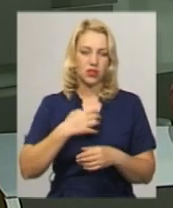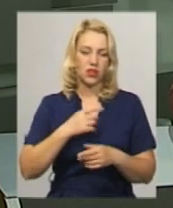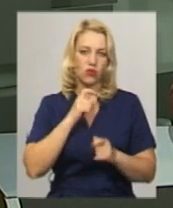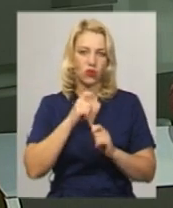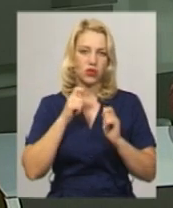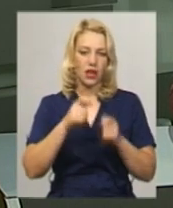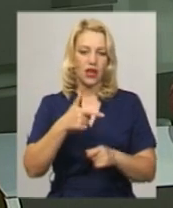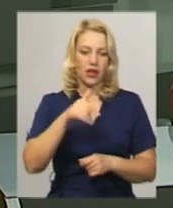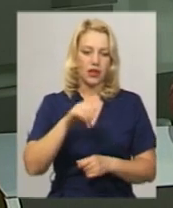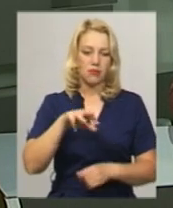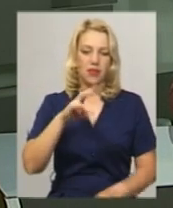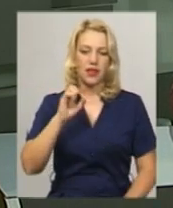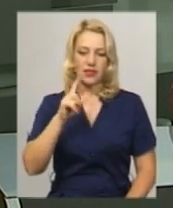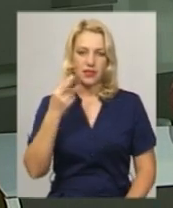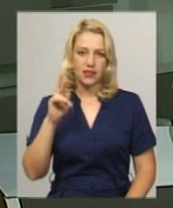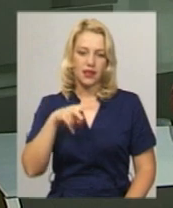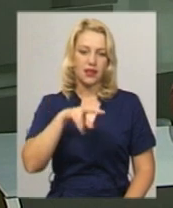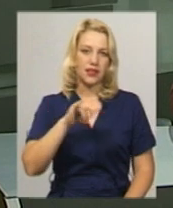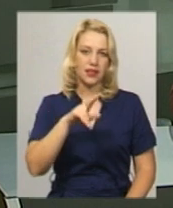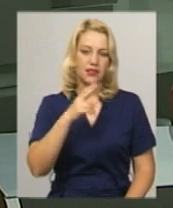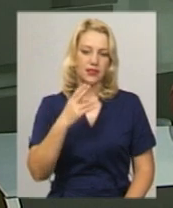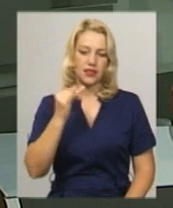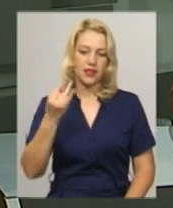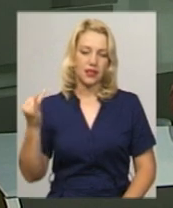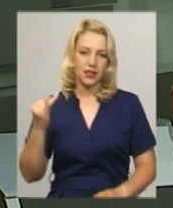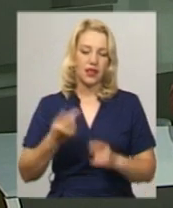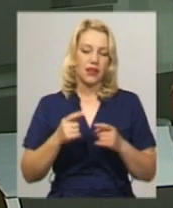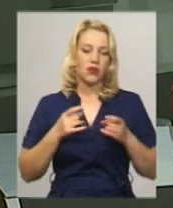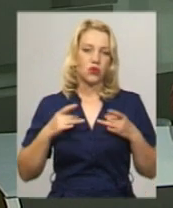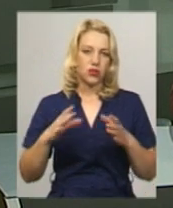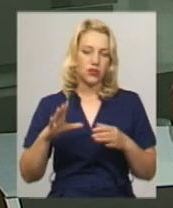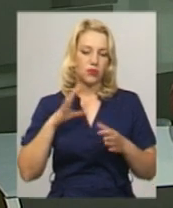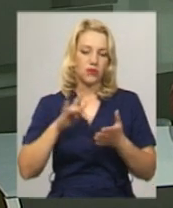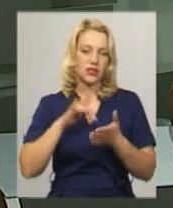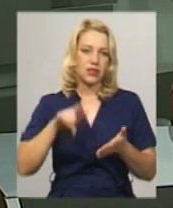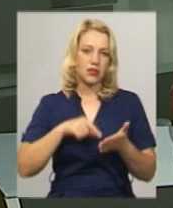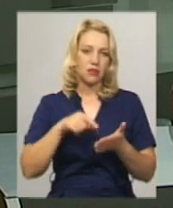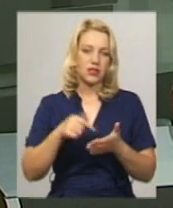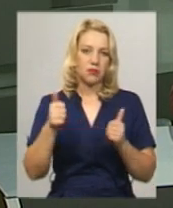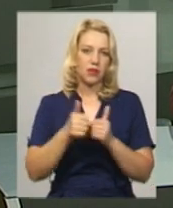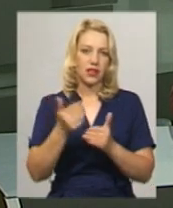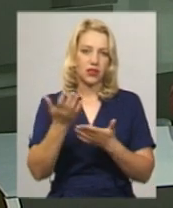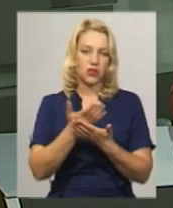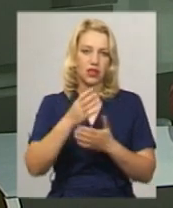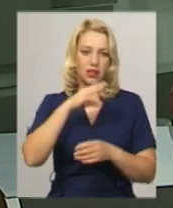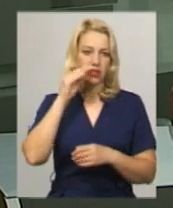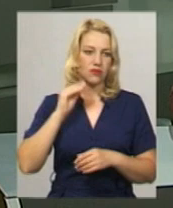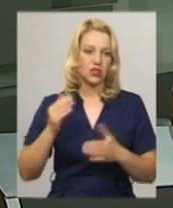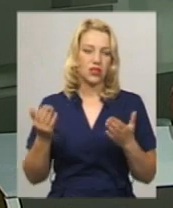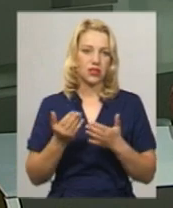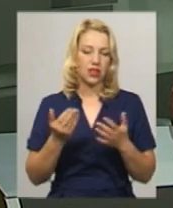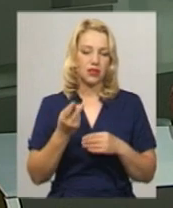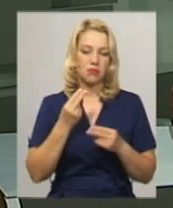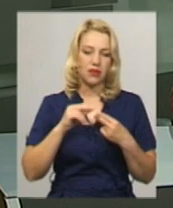дісталася гімназистам та ліцеїстам. Урочистості відбулися в центрі міста неподалік кінотеатру імені Тараса Шевченка. Які